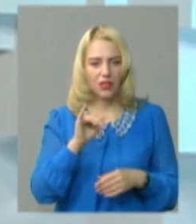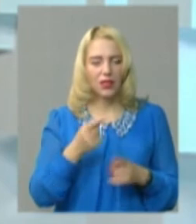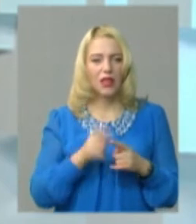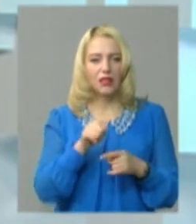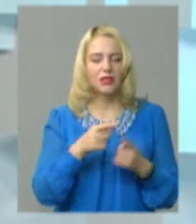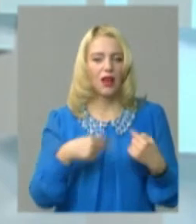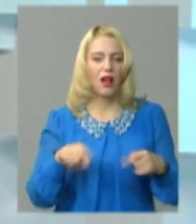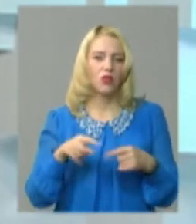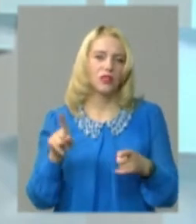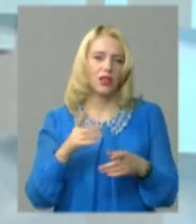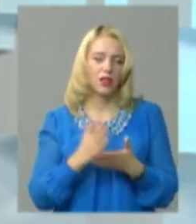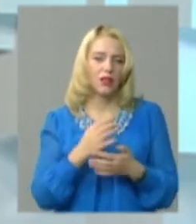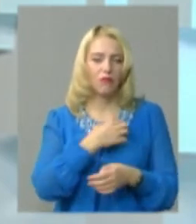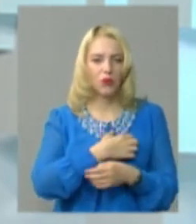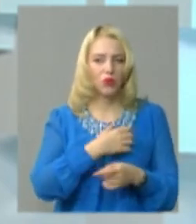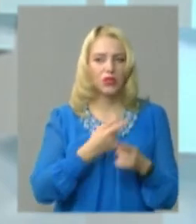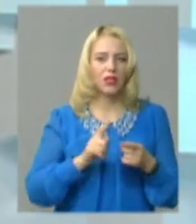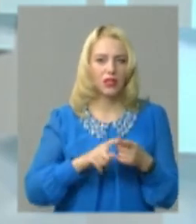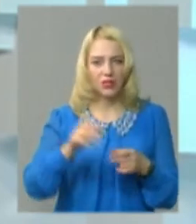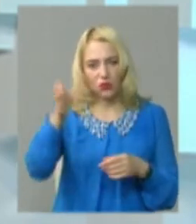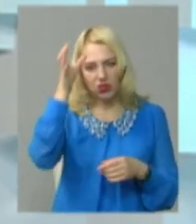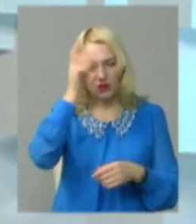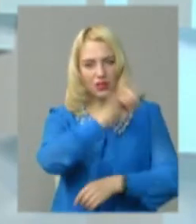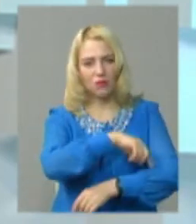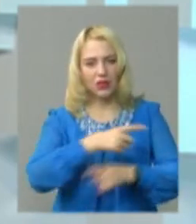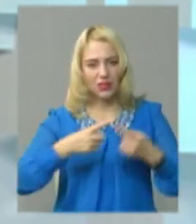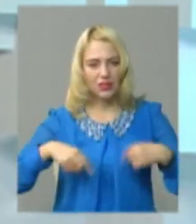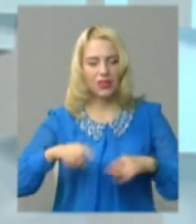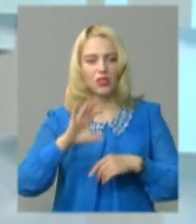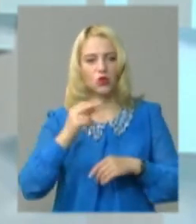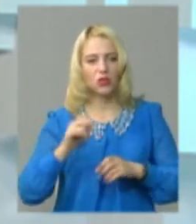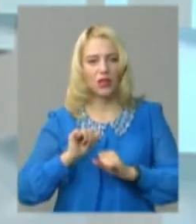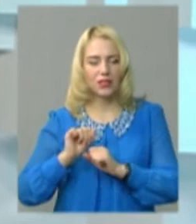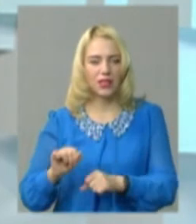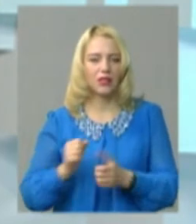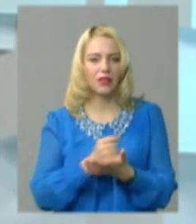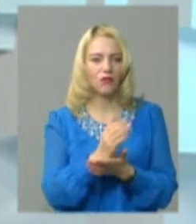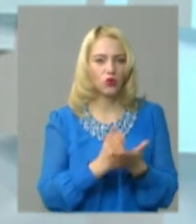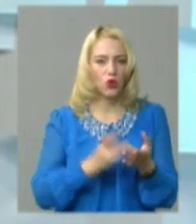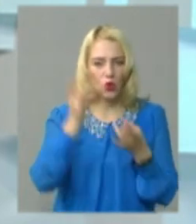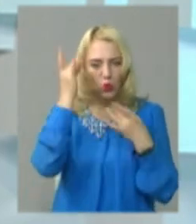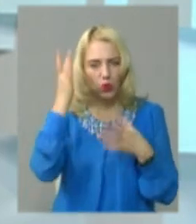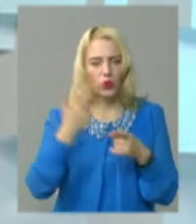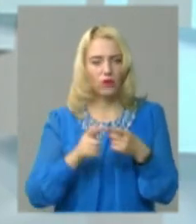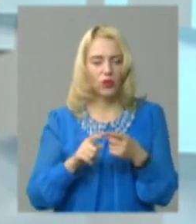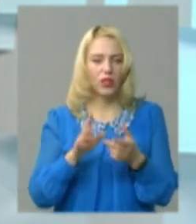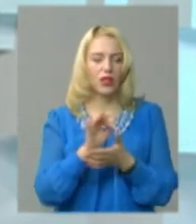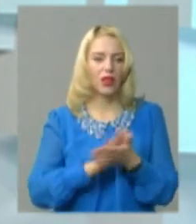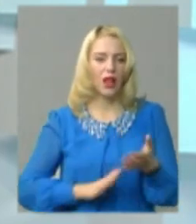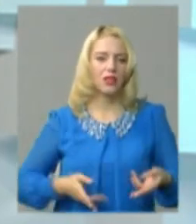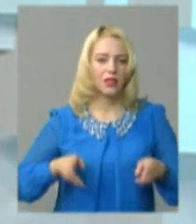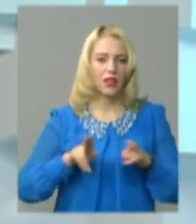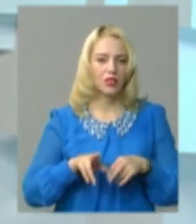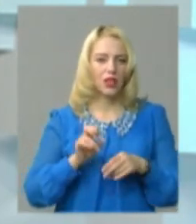ті галузі, які для нас є в пріоритеті, а це освіта, медицина, соціальний захист, інфраструктура, культура, вони і надалі